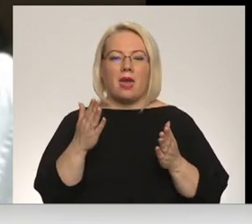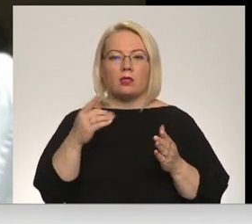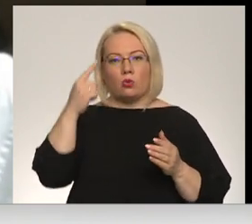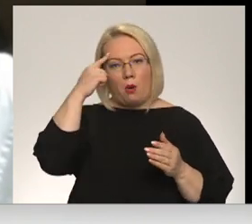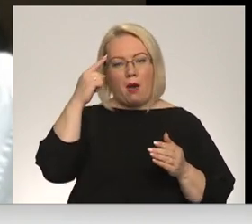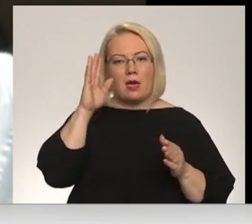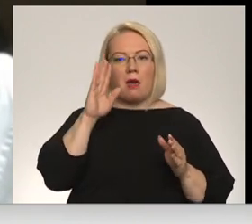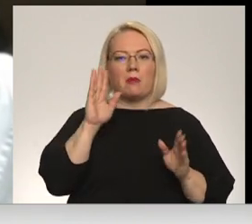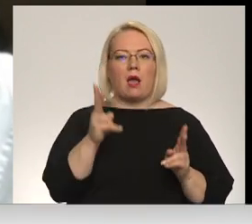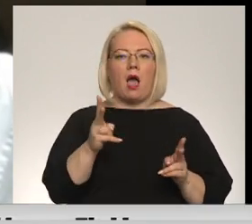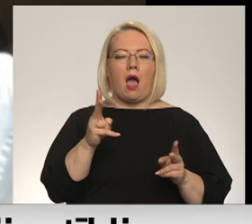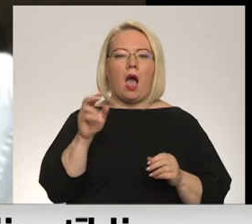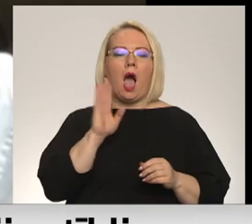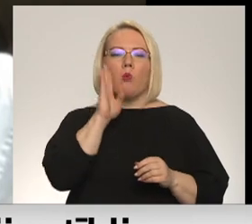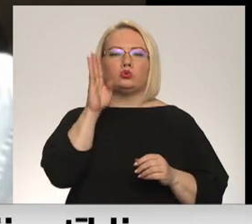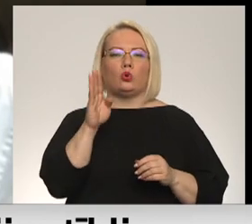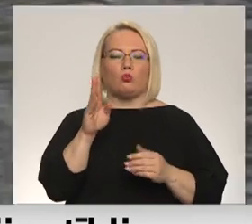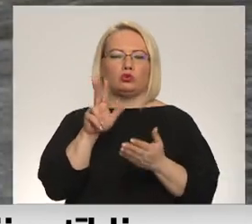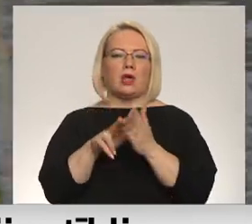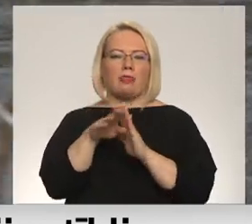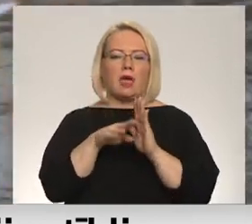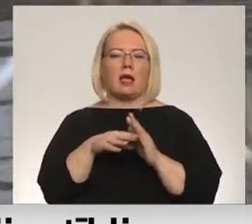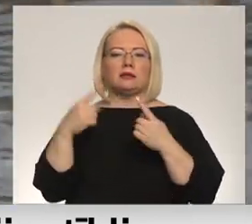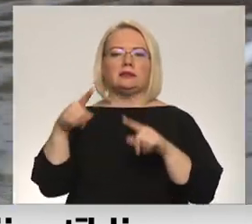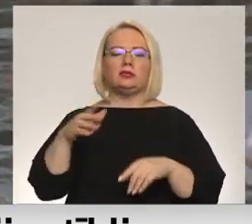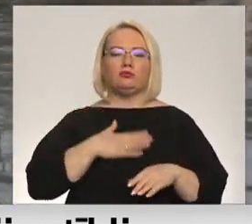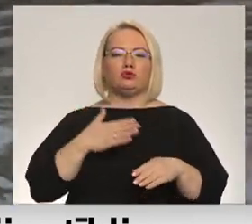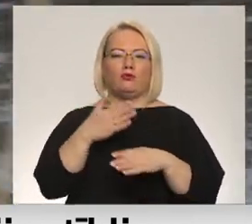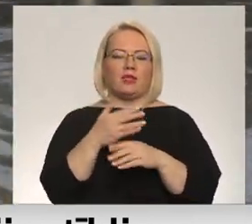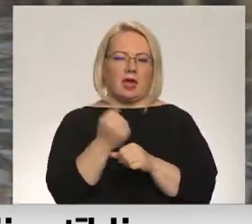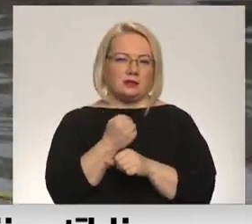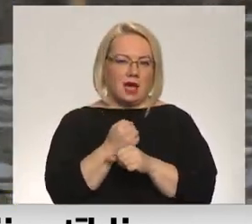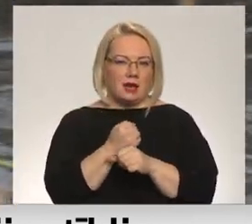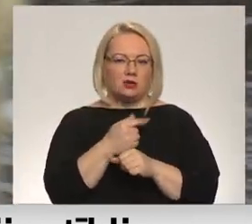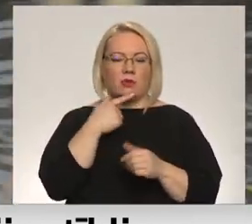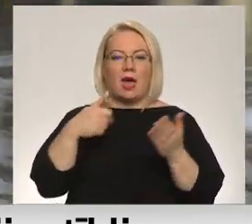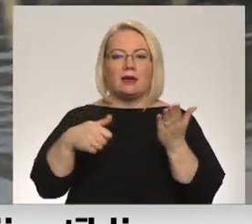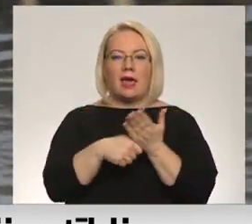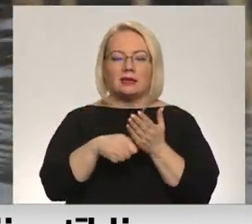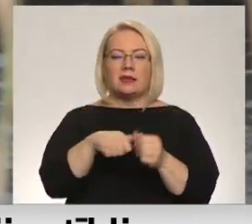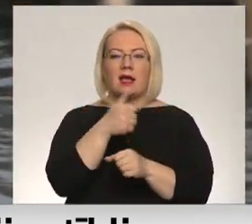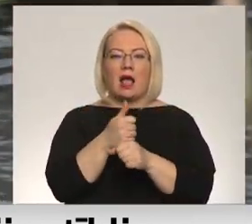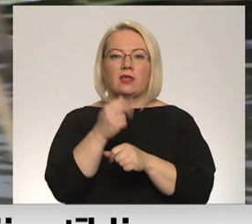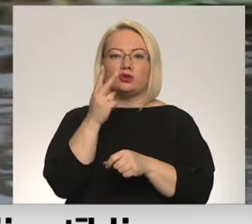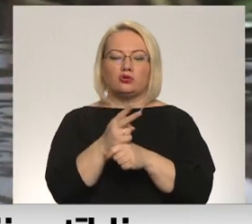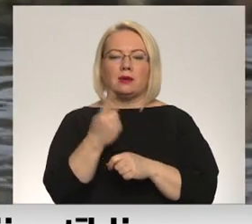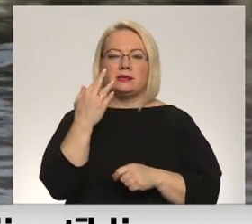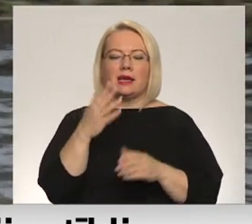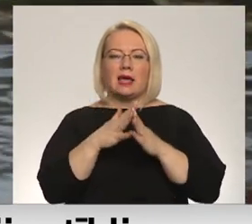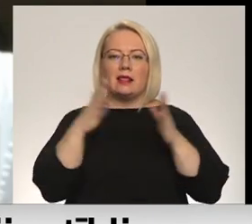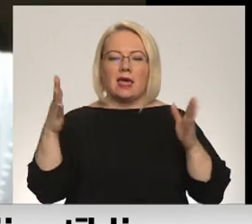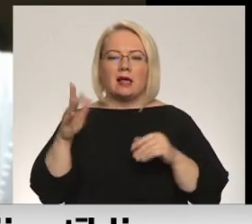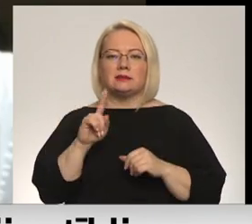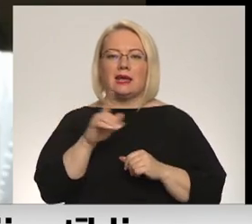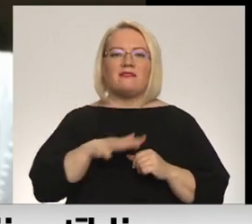standartiem, ka kāds jau par mums to mūsu vietā izdarīs. Kā uzsvers Andis Dejus, reģistra galvenais uzdāms ir apzināts, cik liels ir vidas piesārņojums.